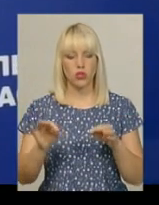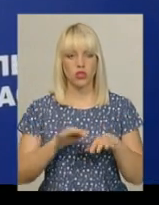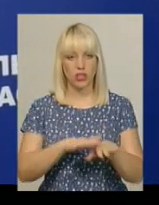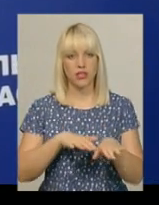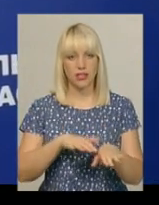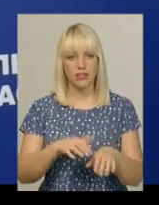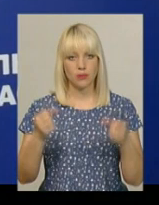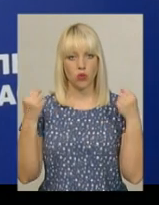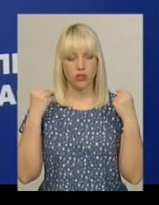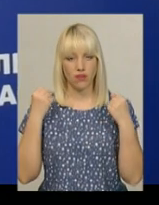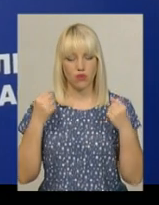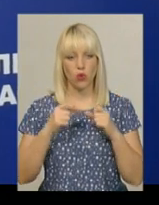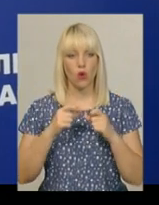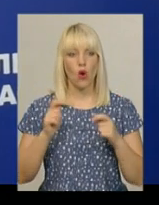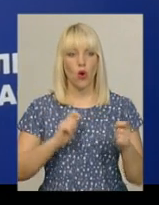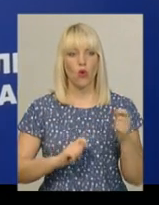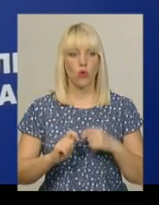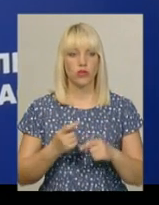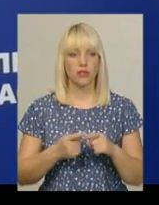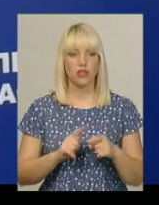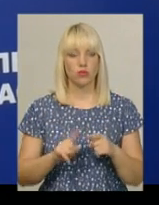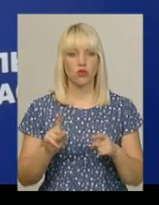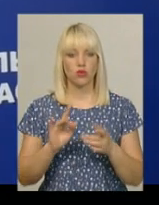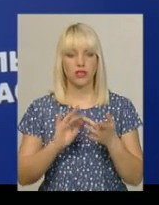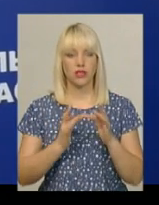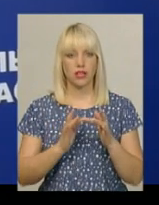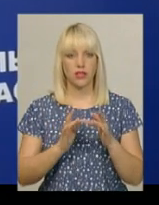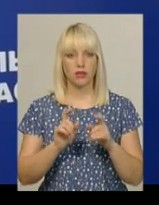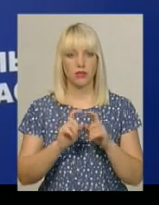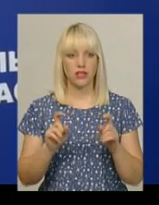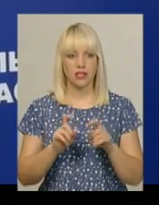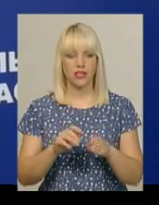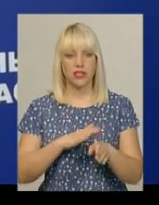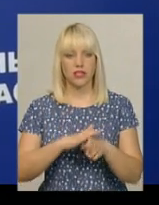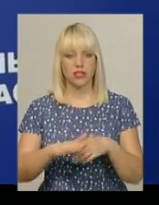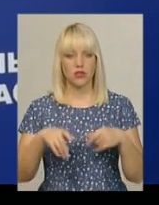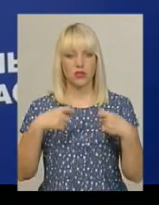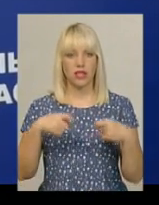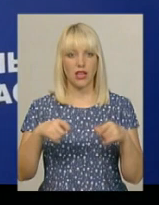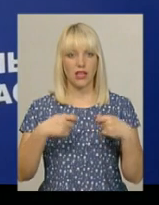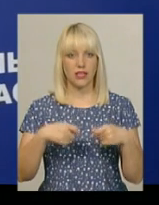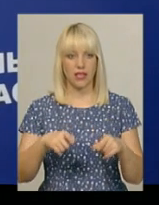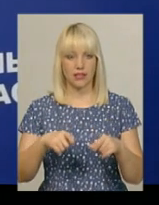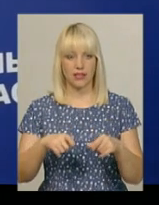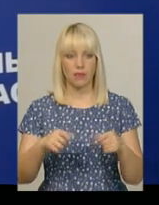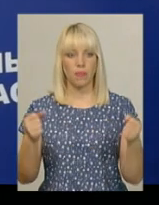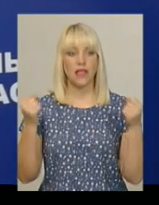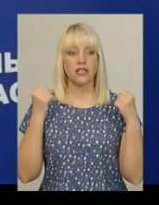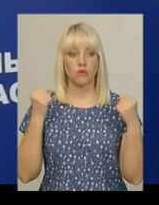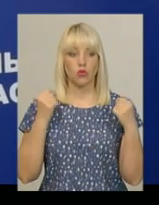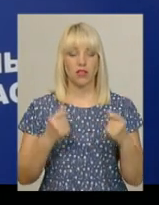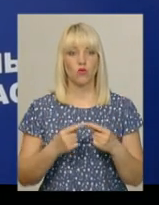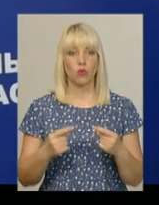І з тим, що в інтернет-магазині здійснюється реалізація спортивної